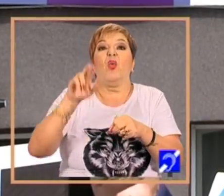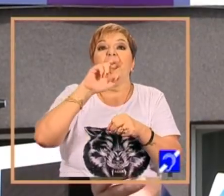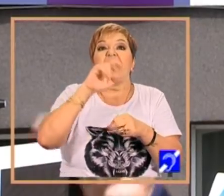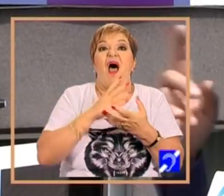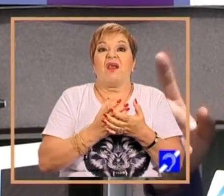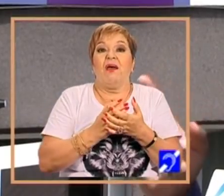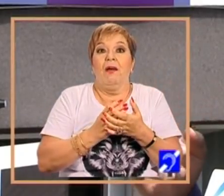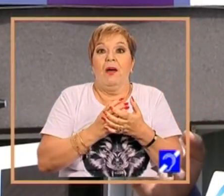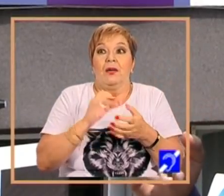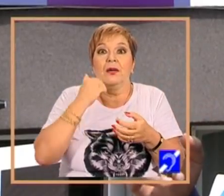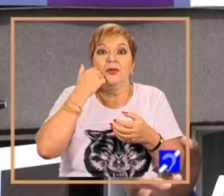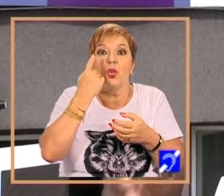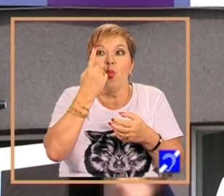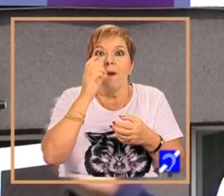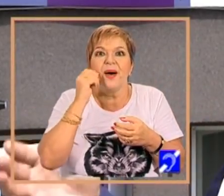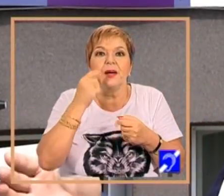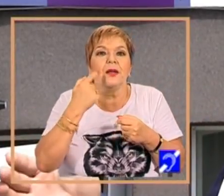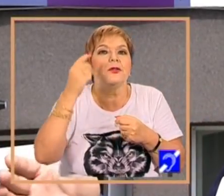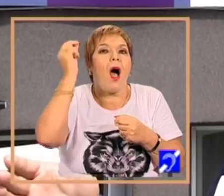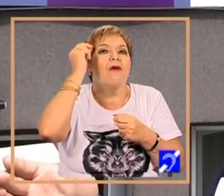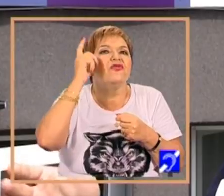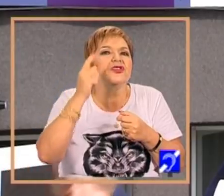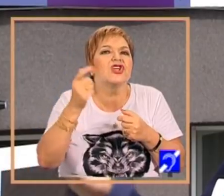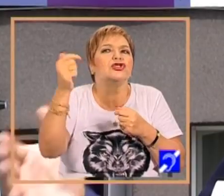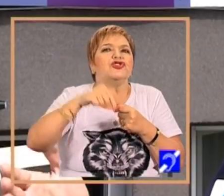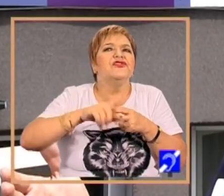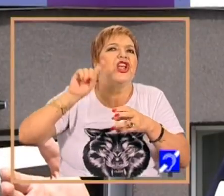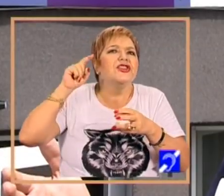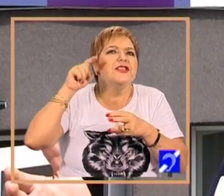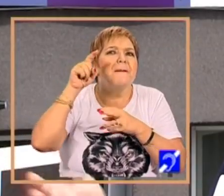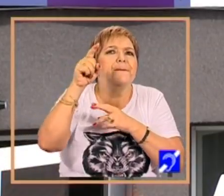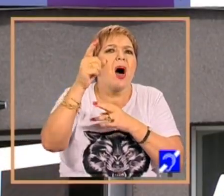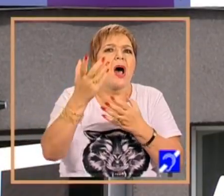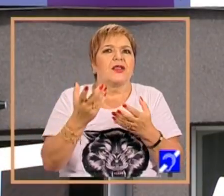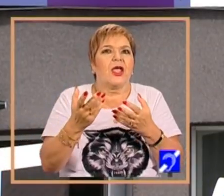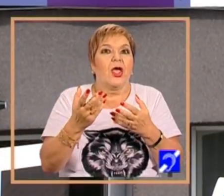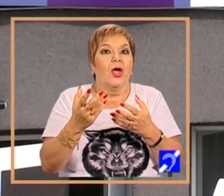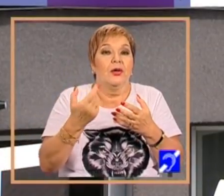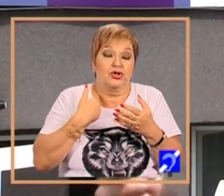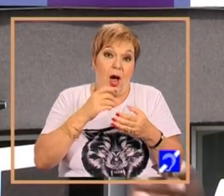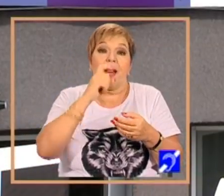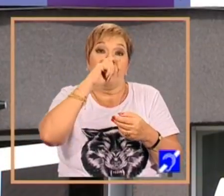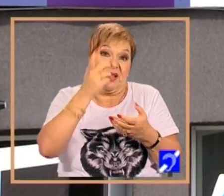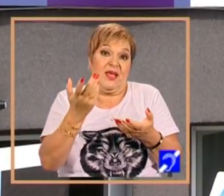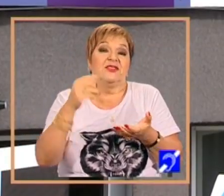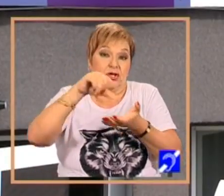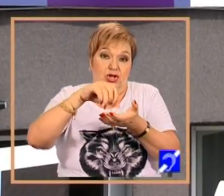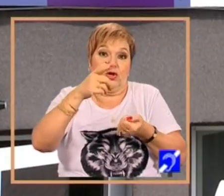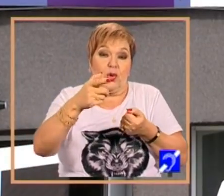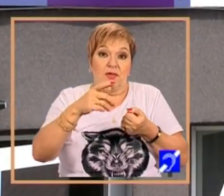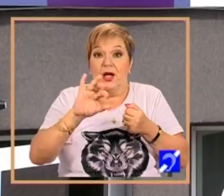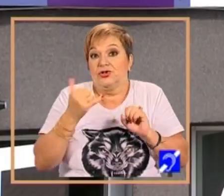părinte foarte documentat, care vine de la sute de kilometri sau chiar mii de kilometri. Astea ne-a impus să